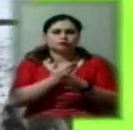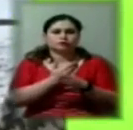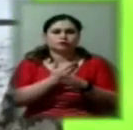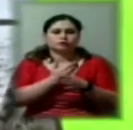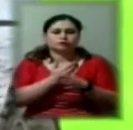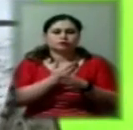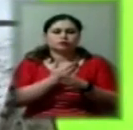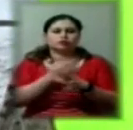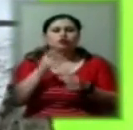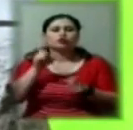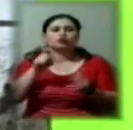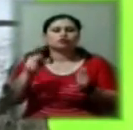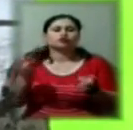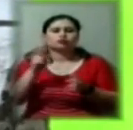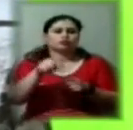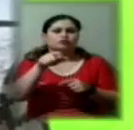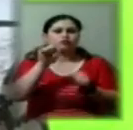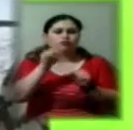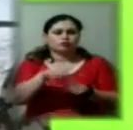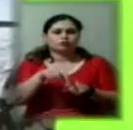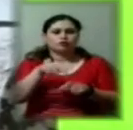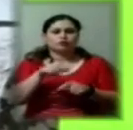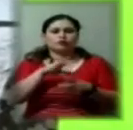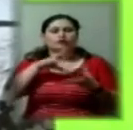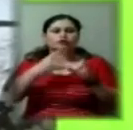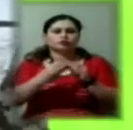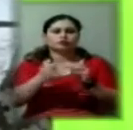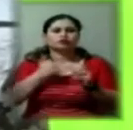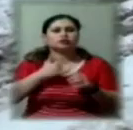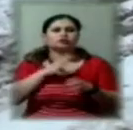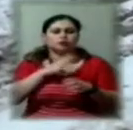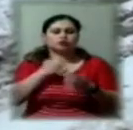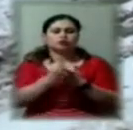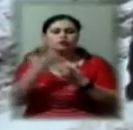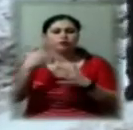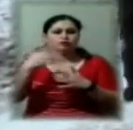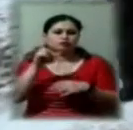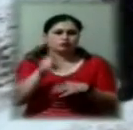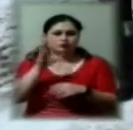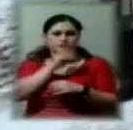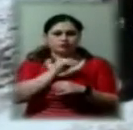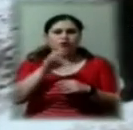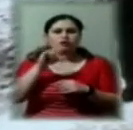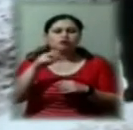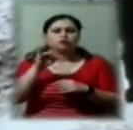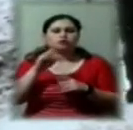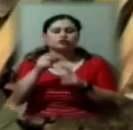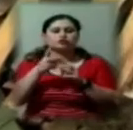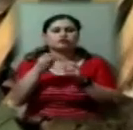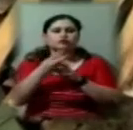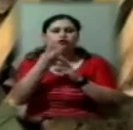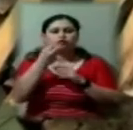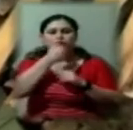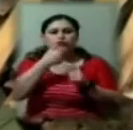може вмістити? Загалі в нас буває так до 50 чоловік. Андрій Дончук 2013 року сам у цьому